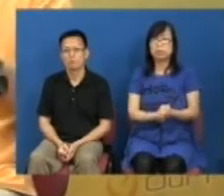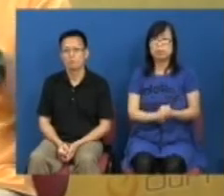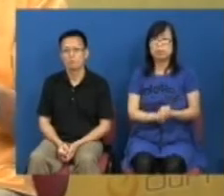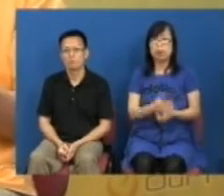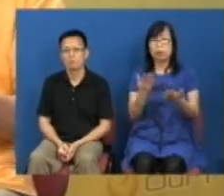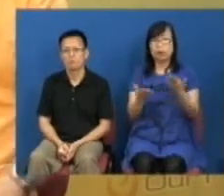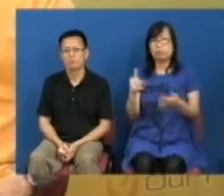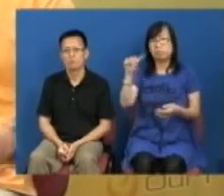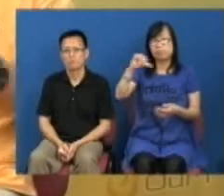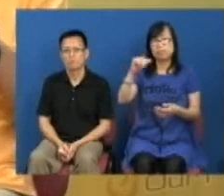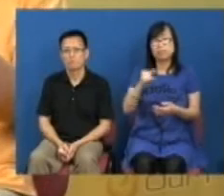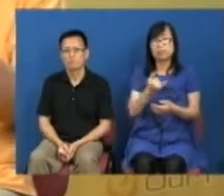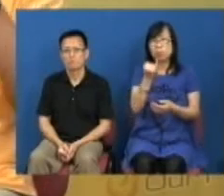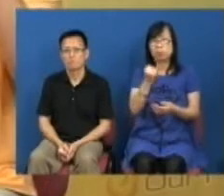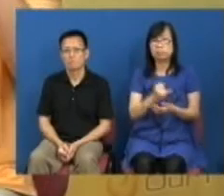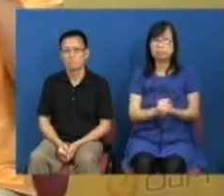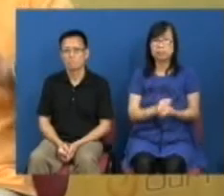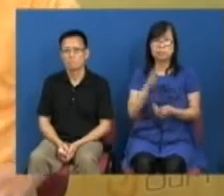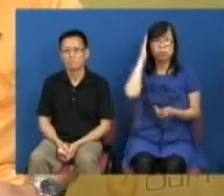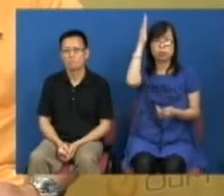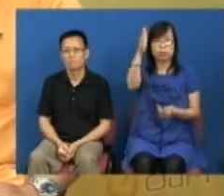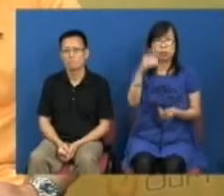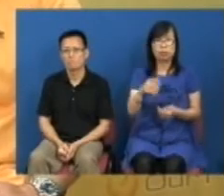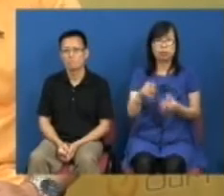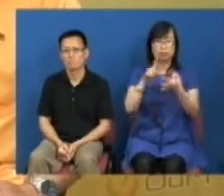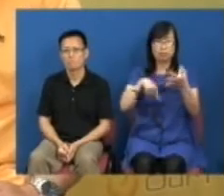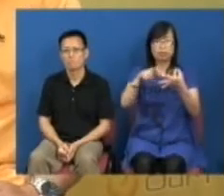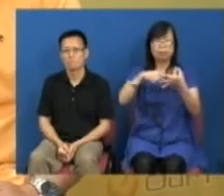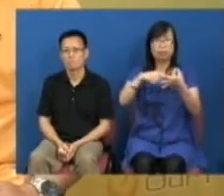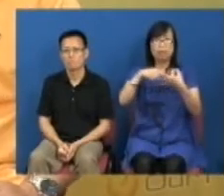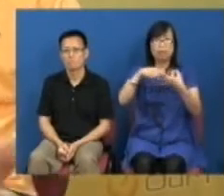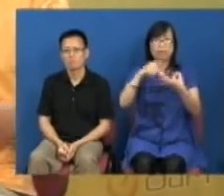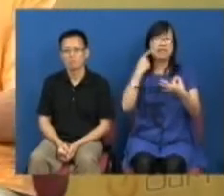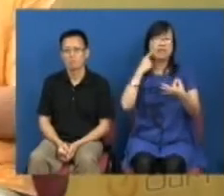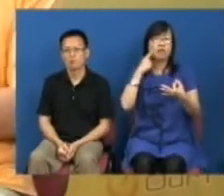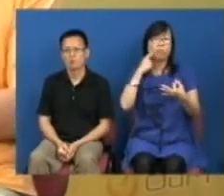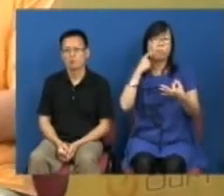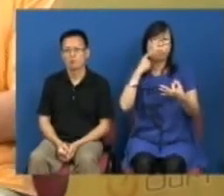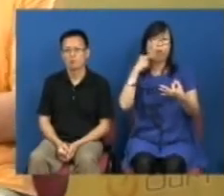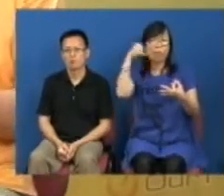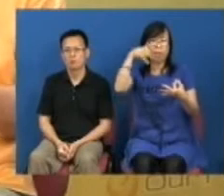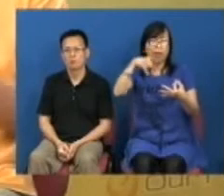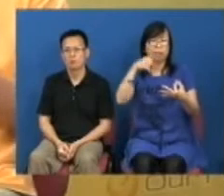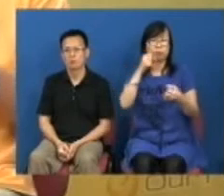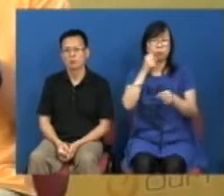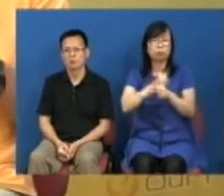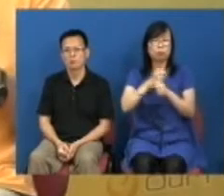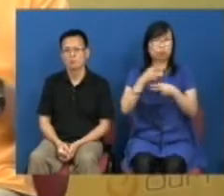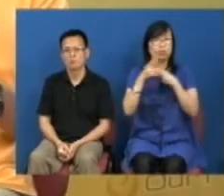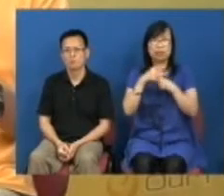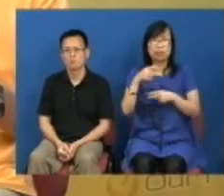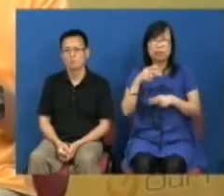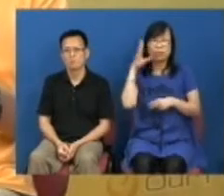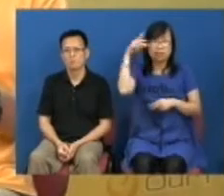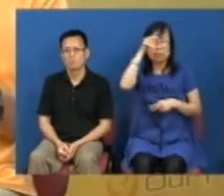或者是失效的如果将来姓唐的又再下一期到他做特首其实都是换